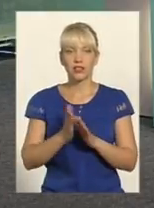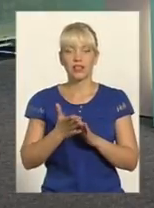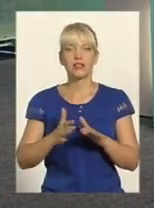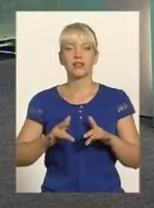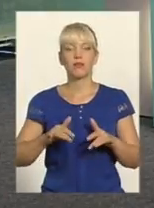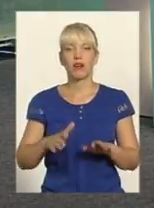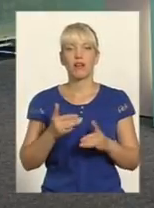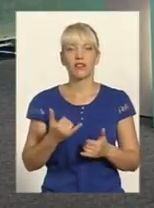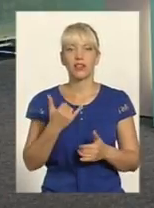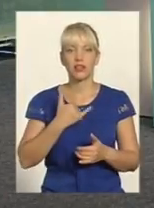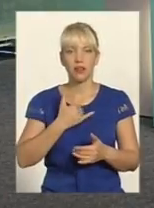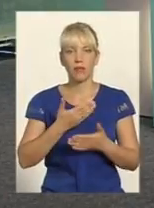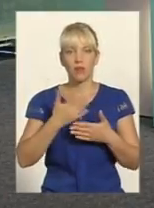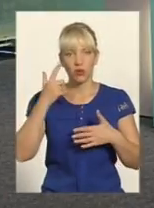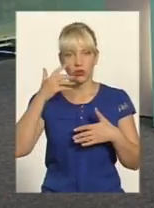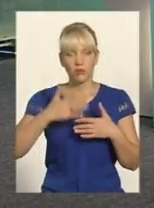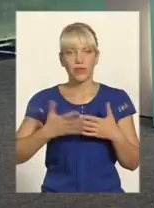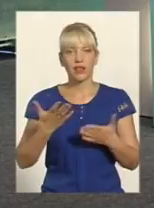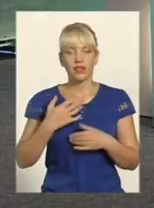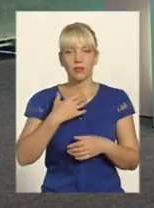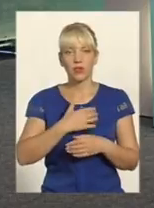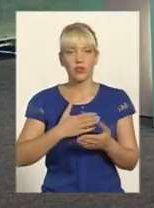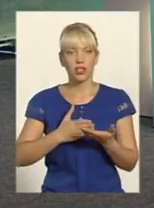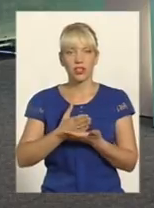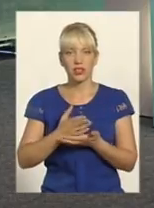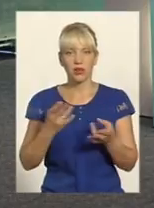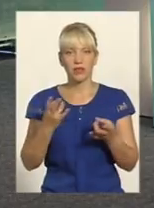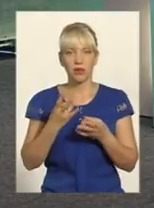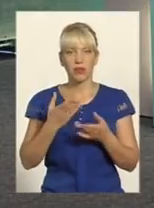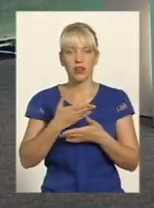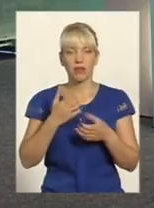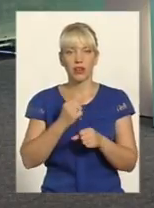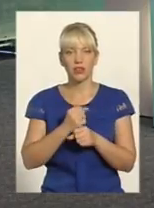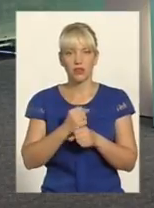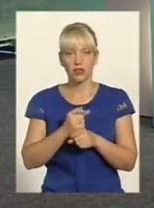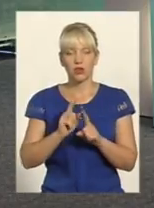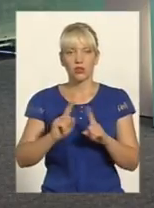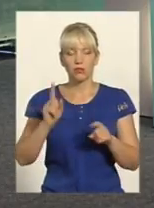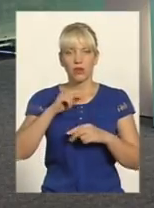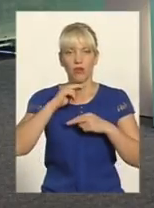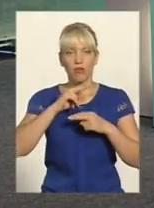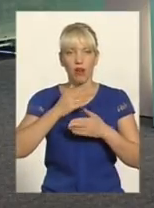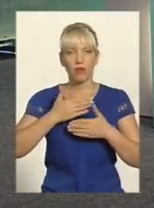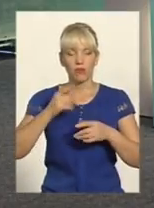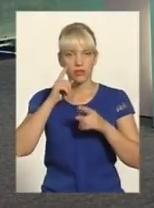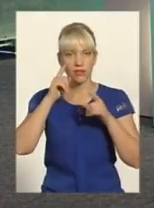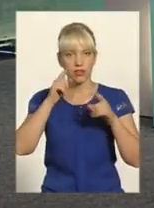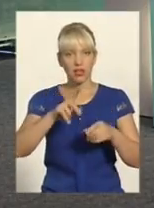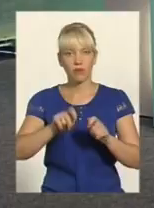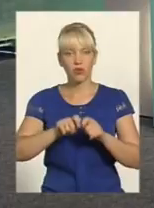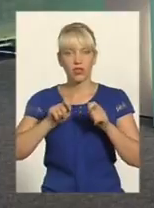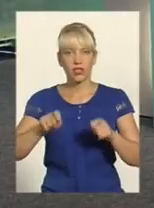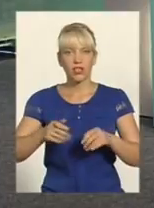розуміємо, на яких пріоритетних напрямках нам потрібно сьогодні працювати Особливу увагу ми звертаємо розкриттю тяжких та